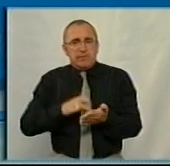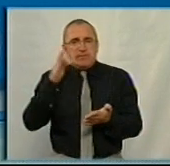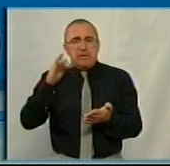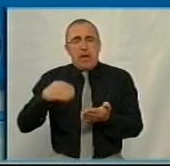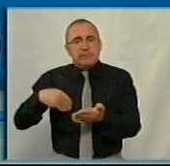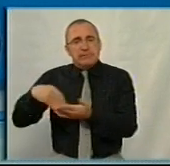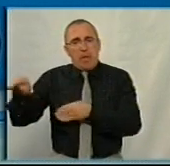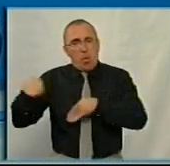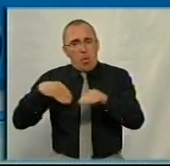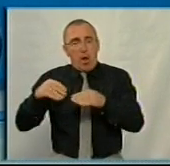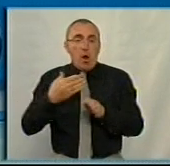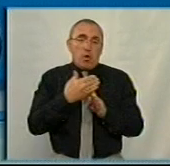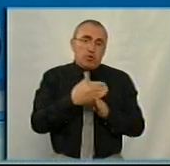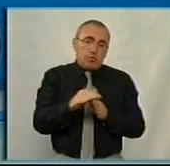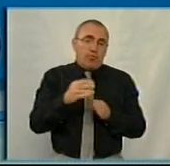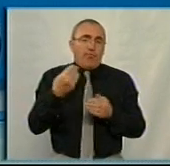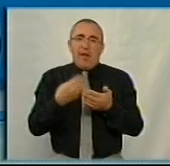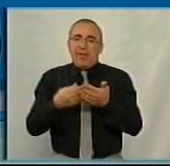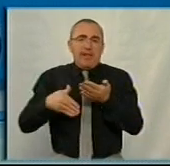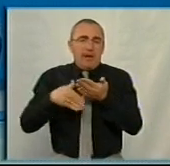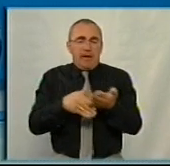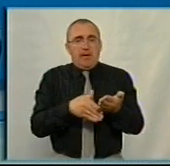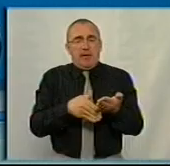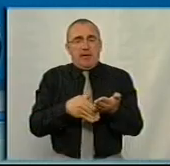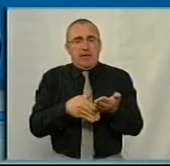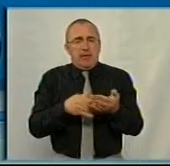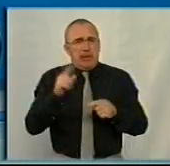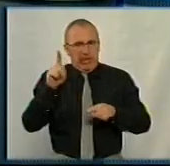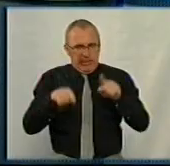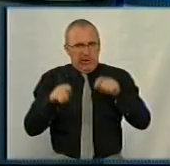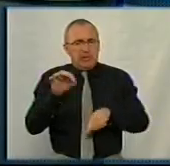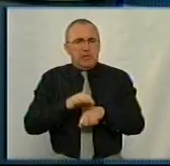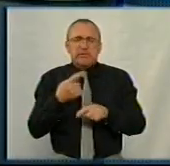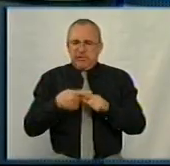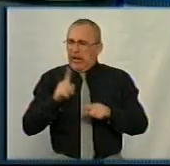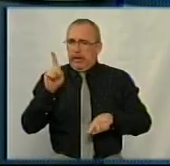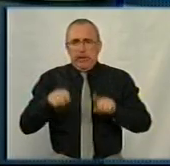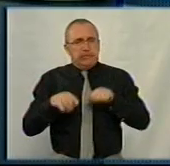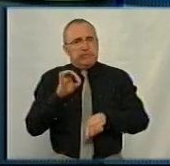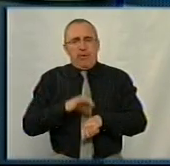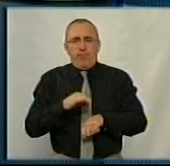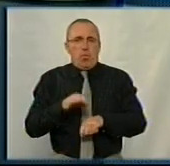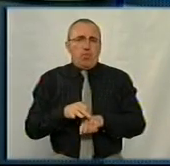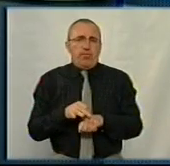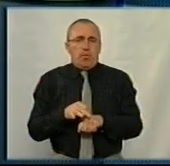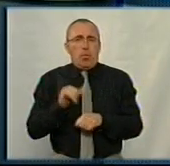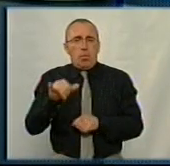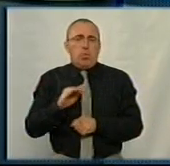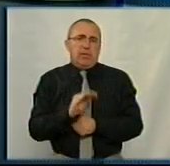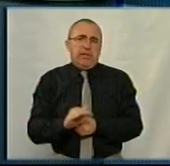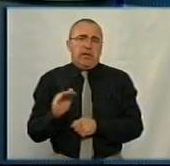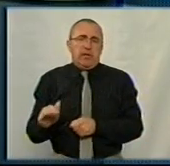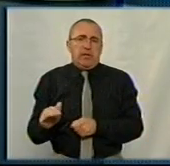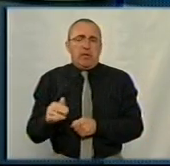закупівель, а частина ми дофінансовували дякуючи... Це рідкісні захворювання, Це рідкісні захворювання в дітей.